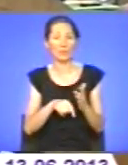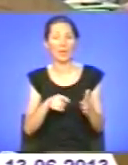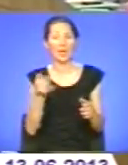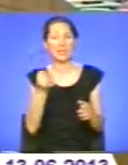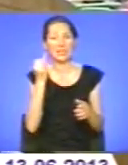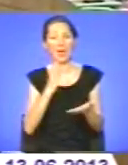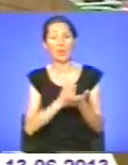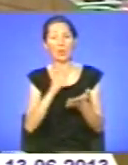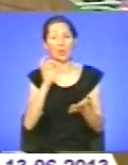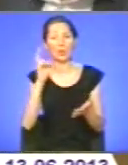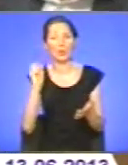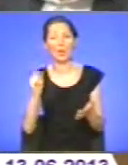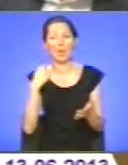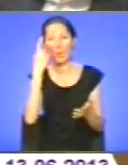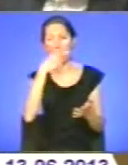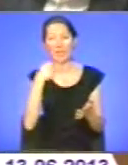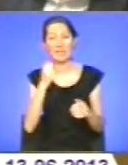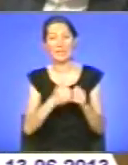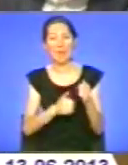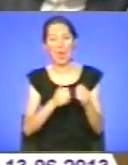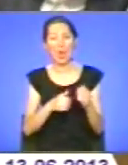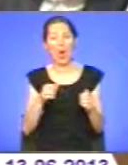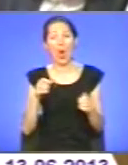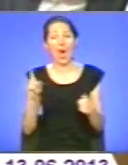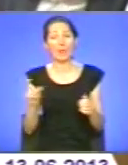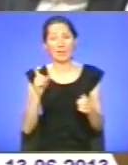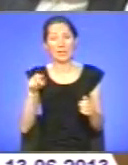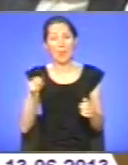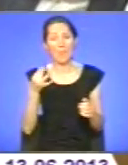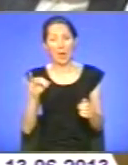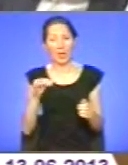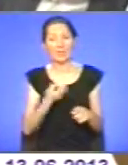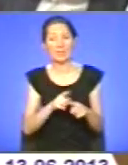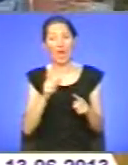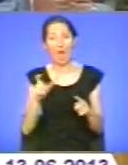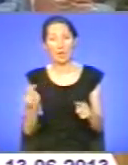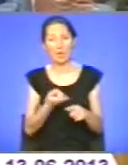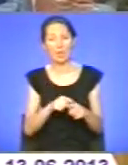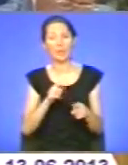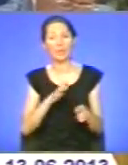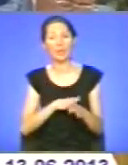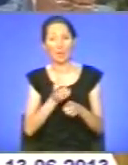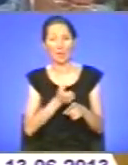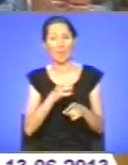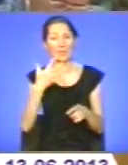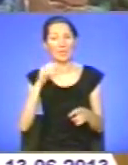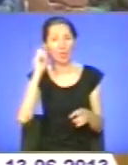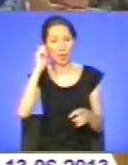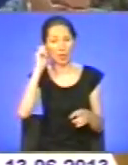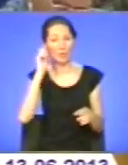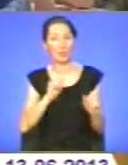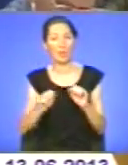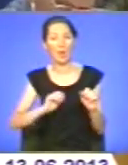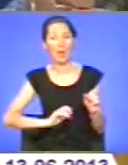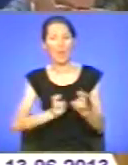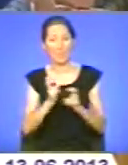портрет середньостатистичного власника паю. В основному це люди, яким за 50 років. Керівниками підприємств у більшості теж є немолоді громадяни.